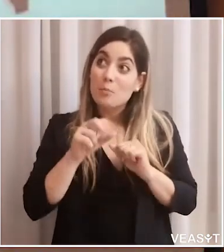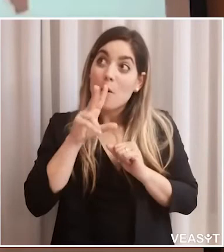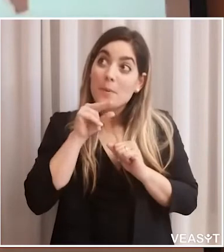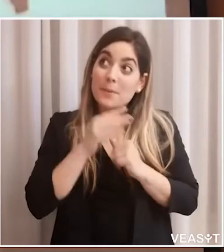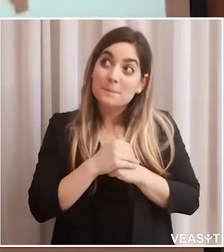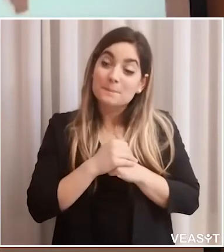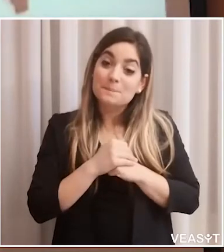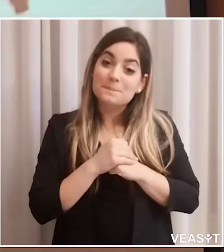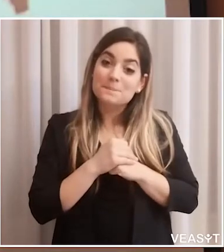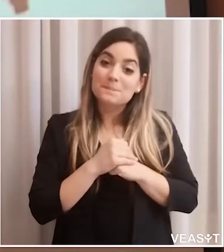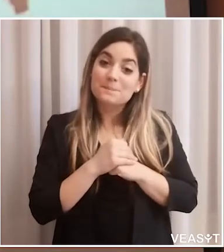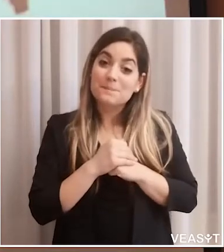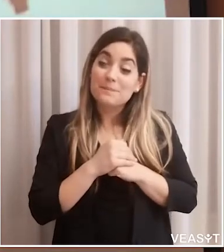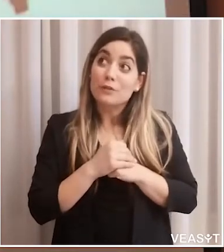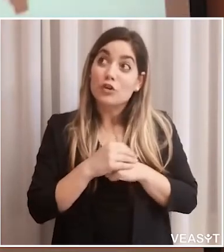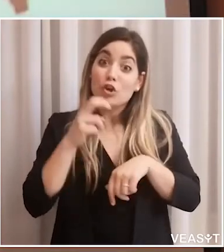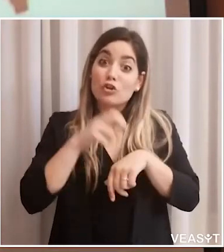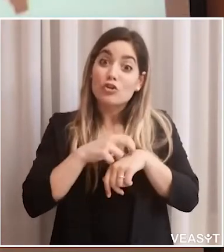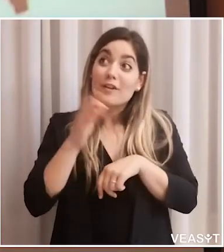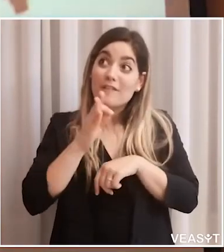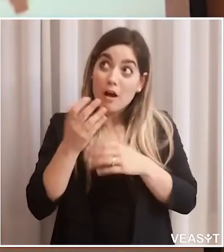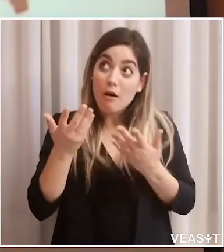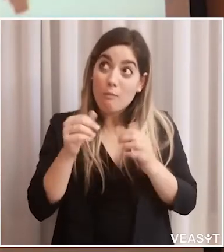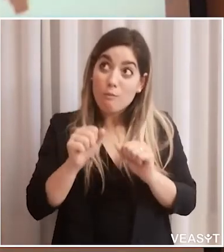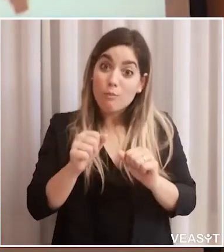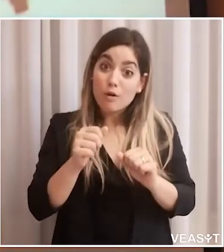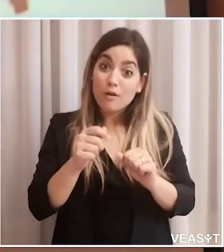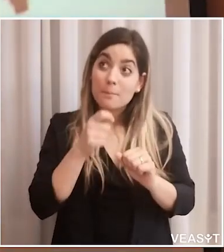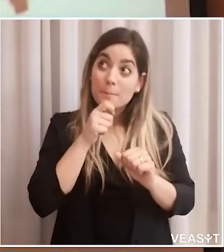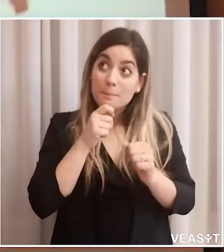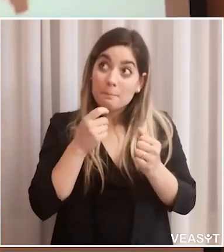Sì. Prego dottore.